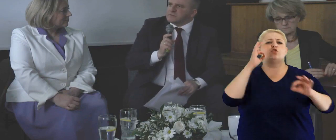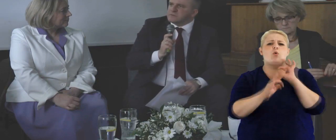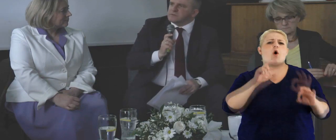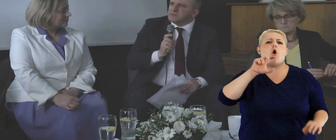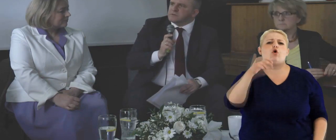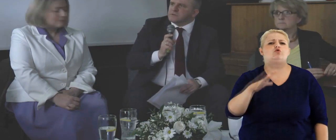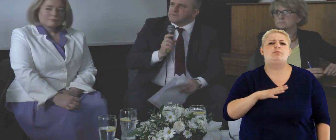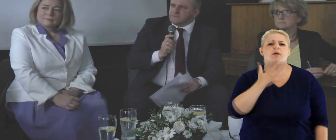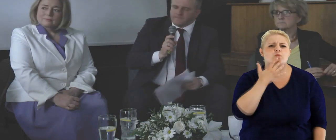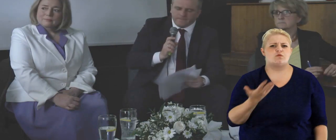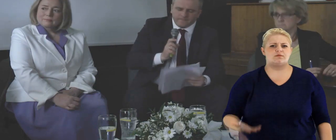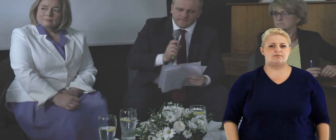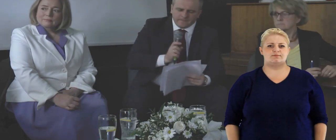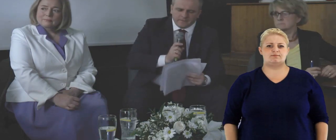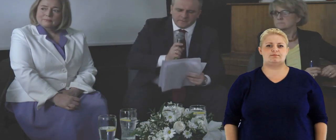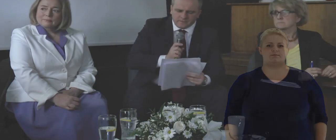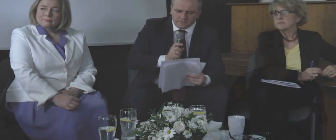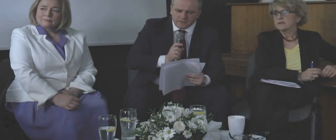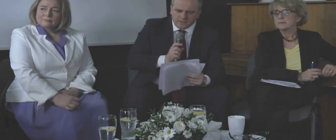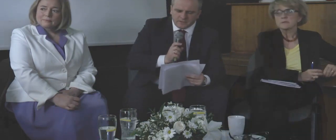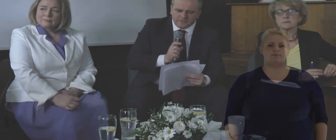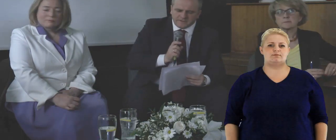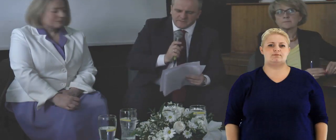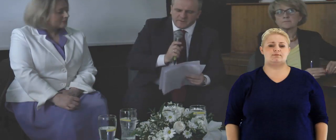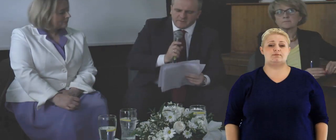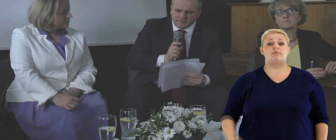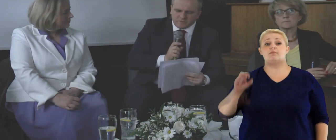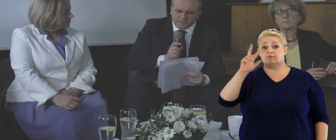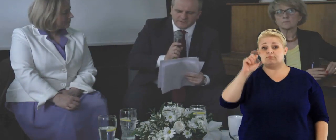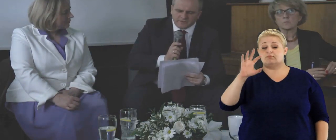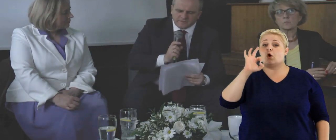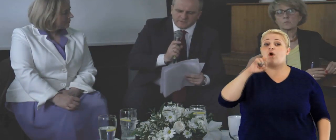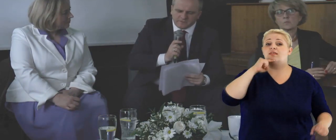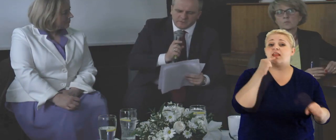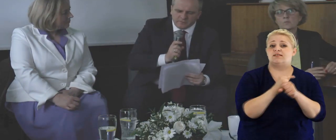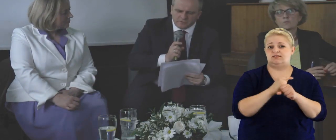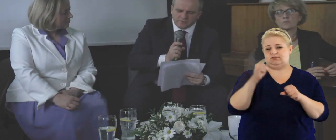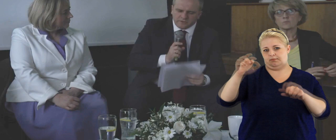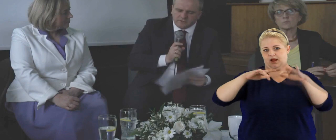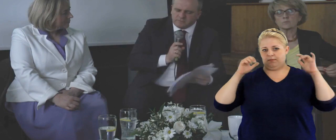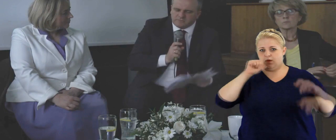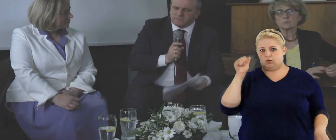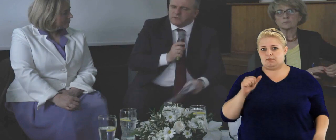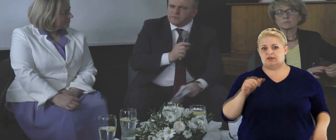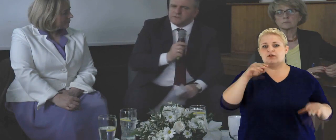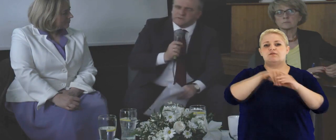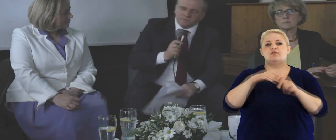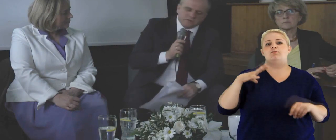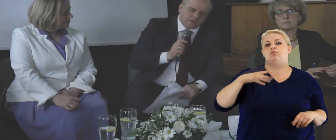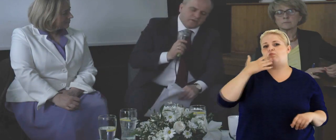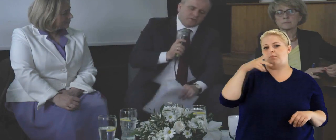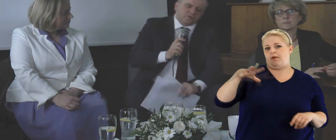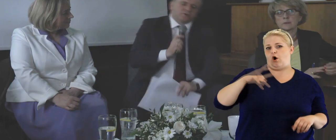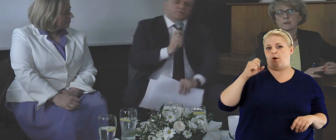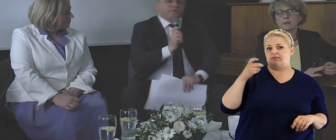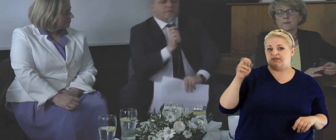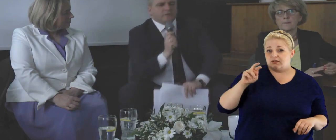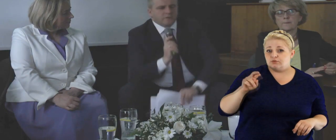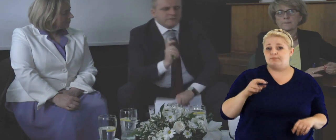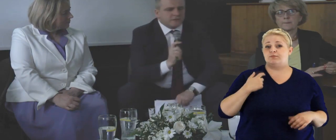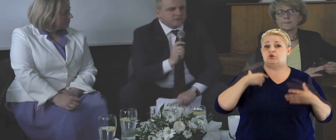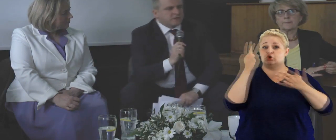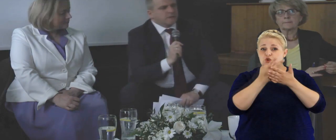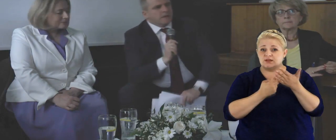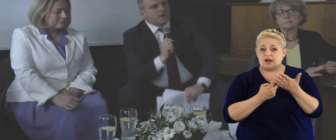rozwadniało. Przepraszam, Pan Beca mówił o tym porozumieniu pomiędzy. Tak, o decyzji Parlamentu Europejskiego w sprawie zmiany porozumienia tego międzyinstytucjonalnego, o którym